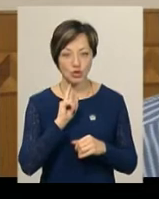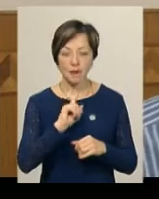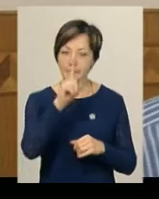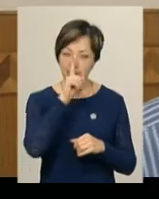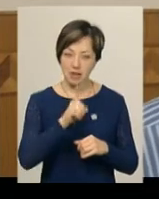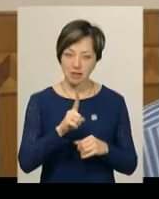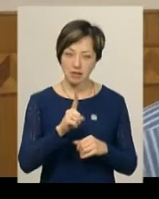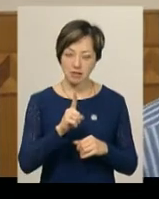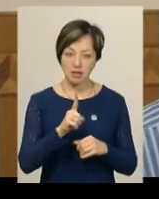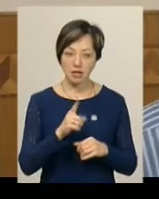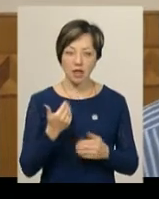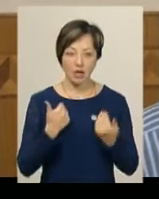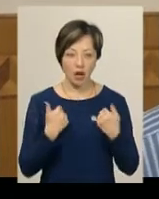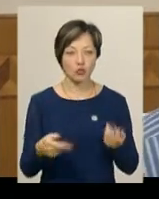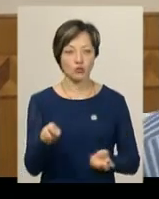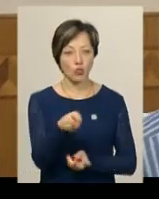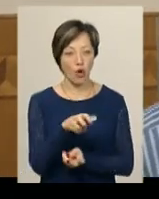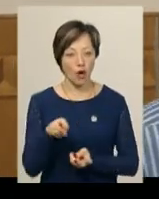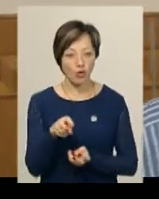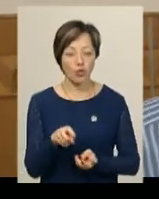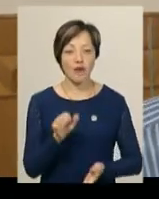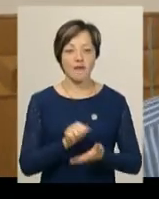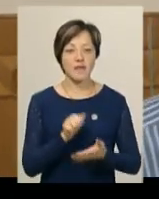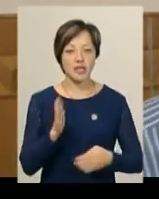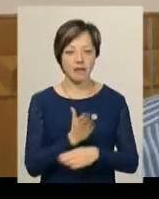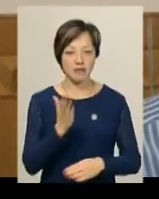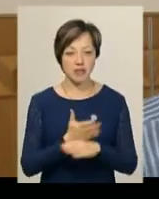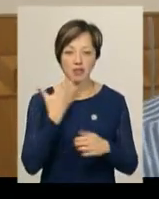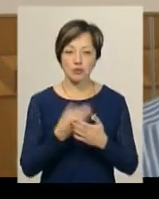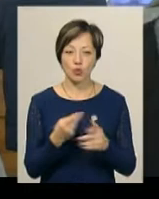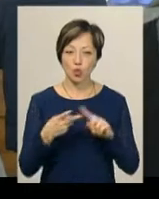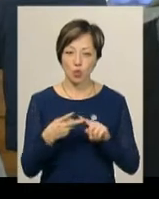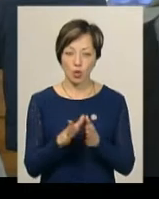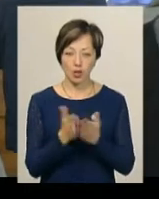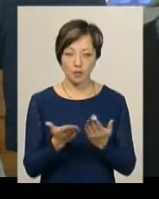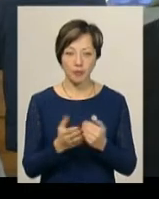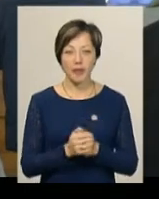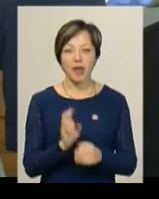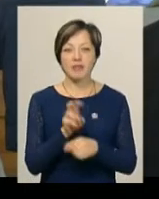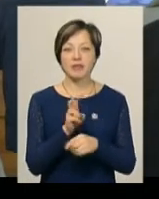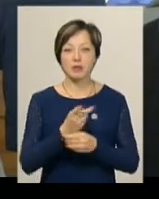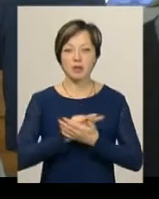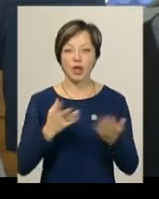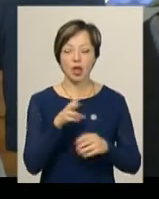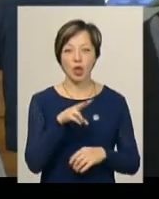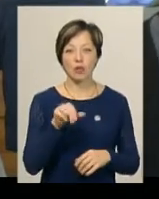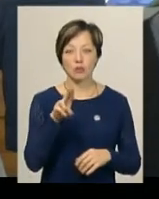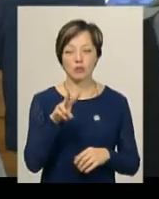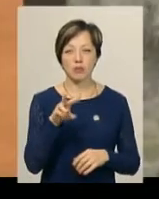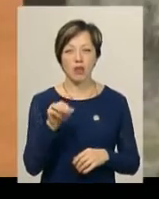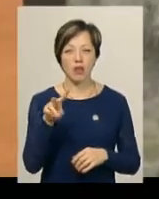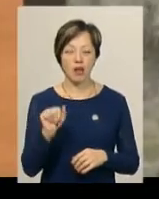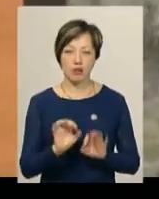місяць, як я шукаю, видавця на свою іншу книгу». Відвідувачка презентації Людмила Шевчук